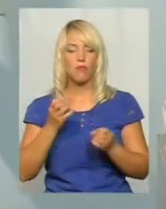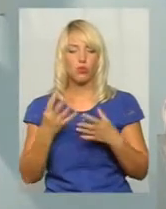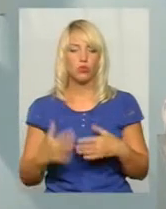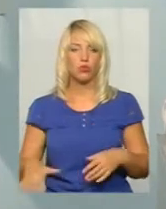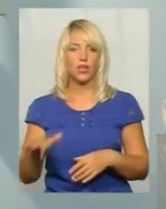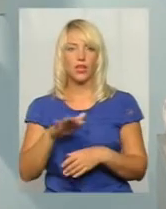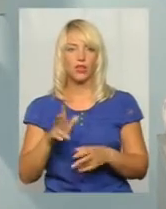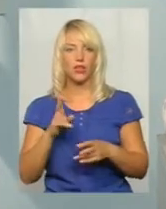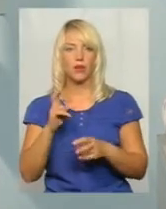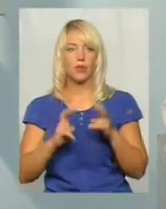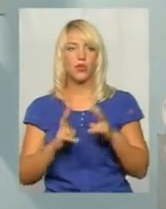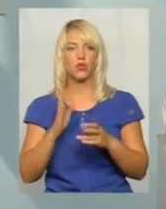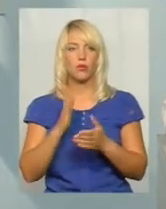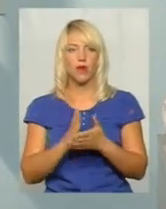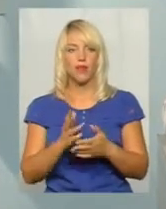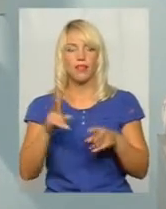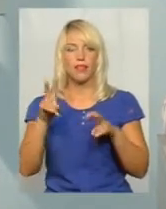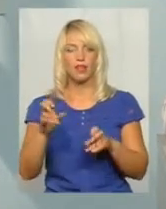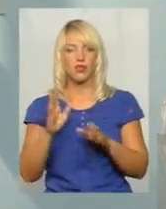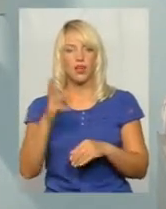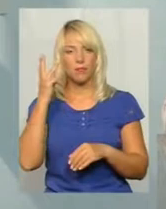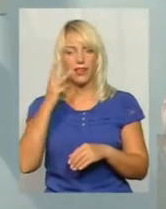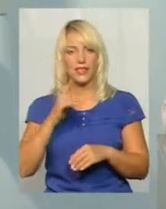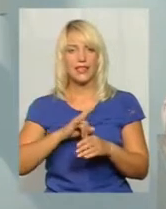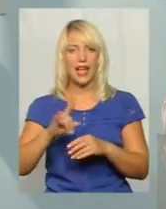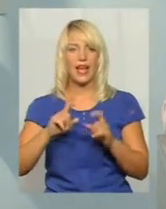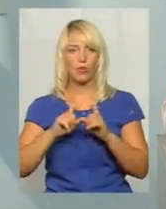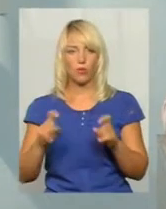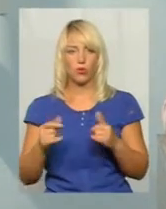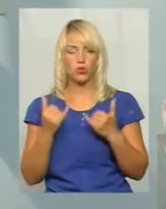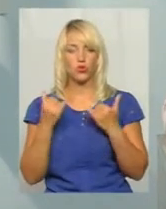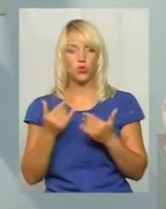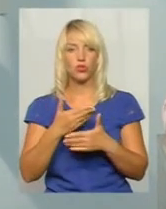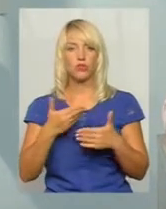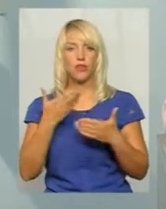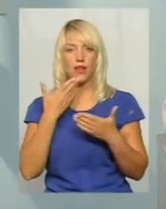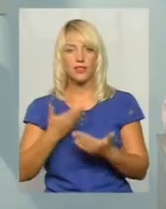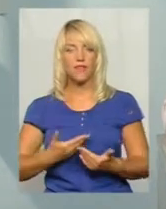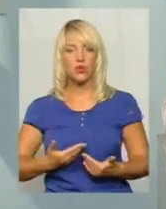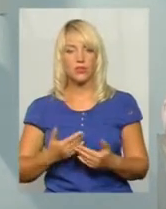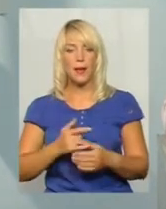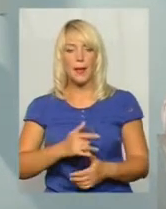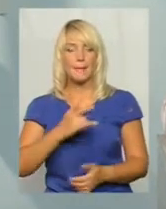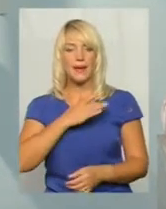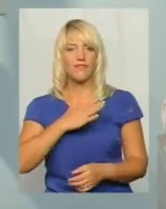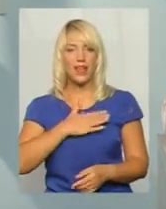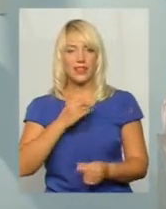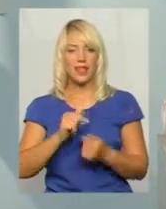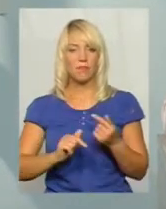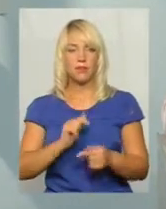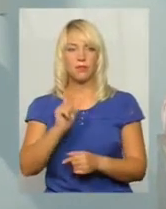лише тільки має назву Хмельницький аеропорт. Тому сьогодні до нас звернувся приватний підприємець,